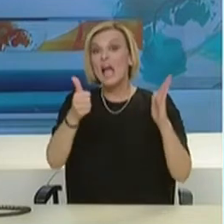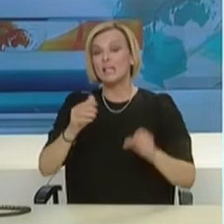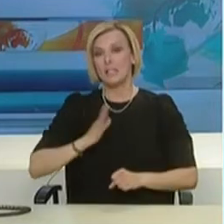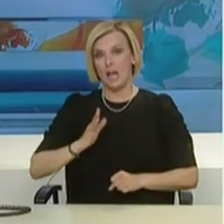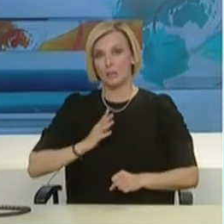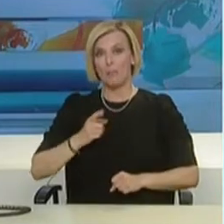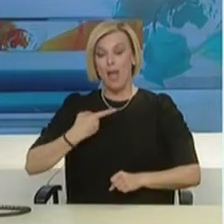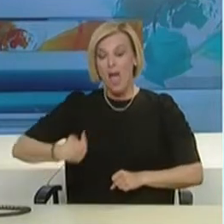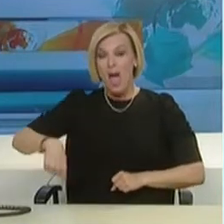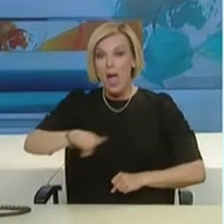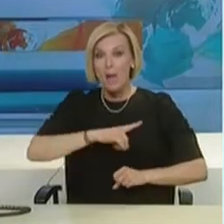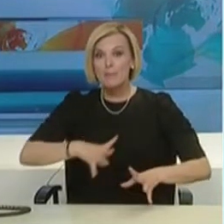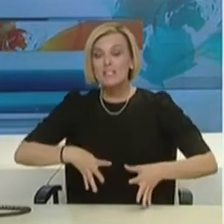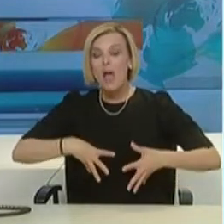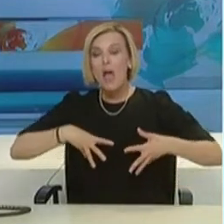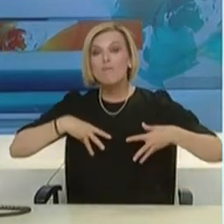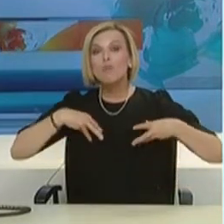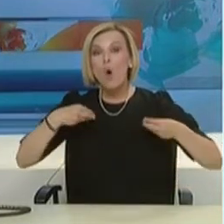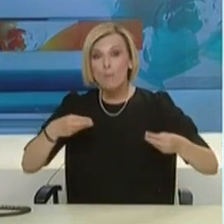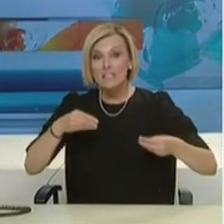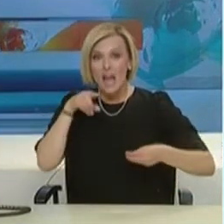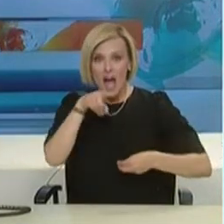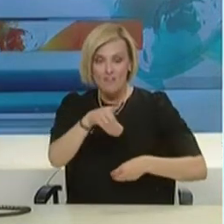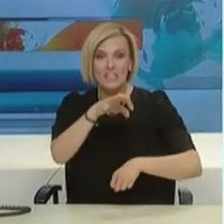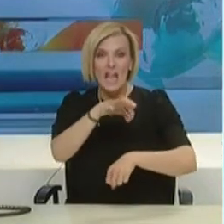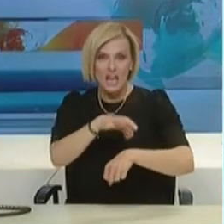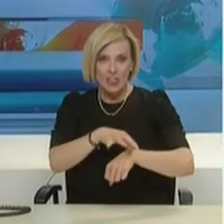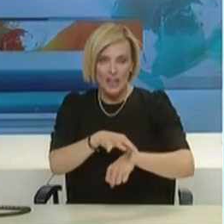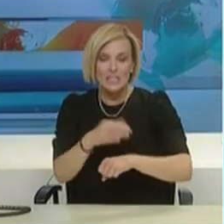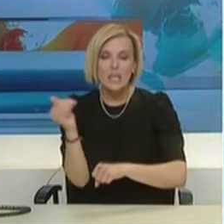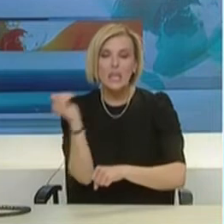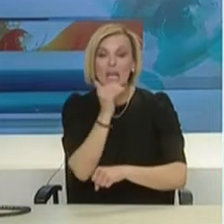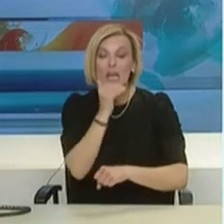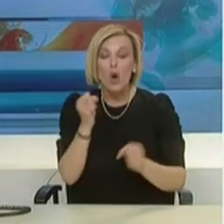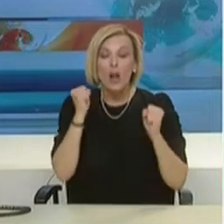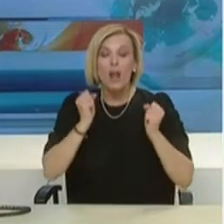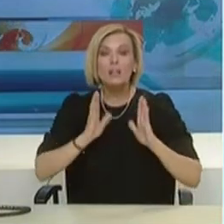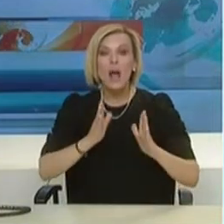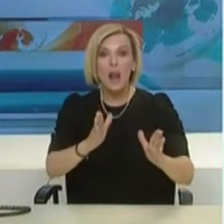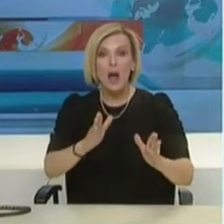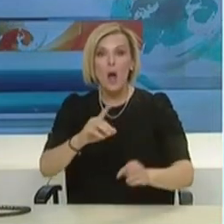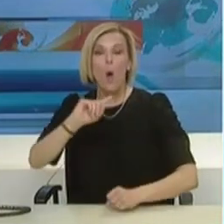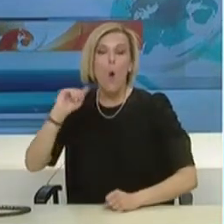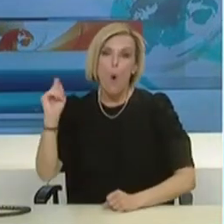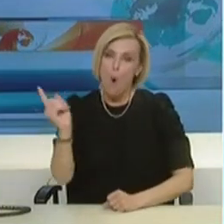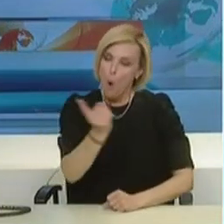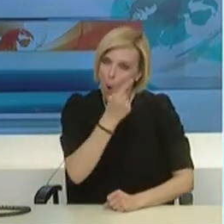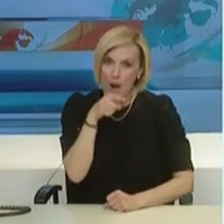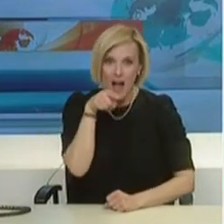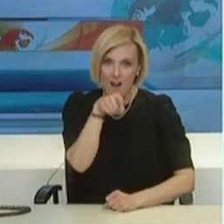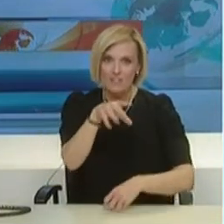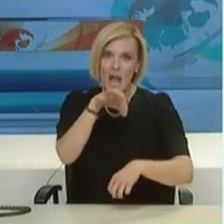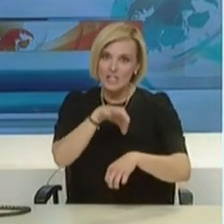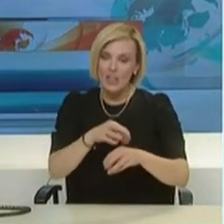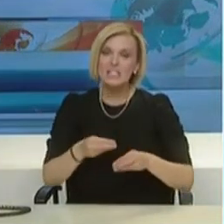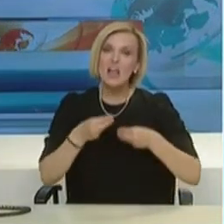Ευχόμαστε σε όλους σοβαρά ασθενείς συμπολίδες μας γρήγορη ανάρρωση. Όλοι τους παίρνουν ειδική αντιεική θεραπεία.